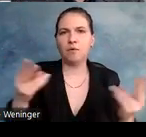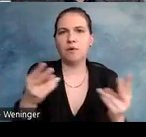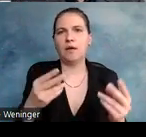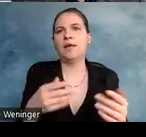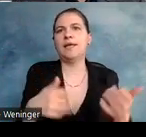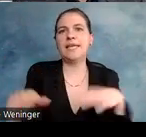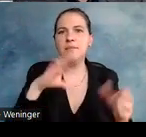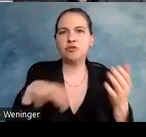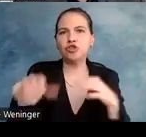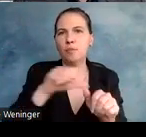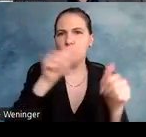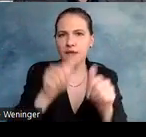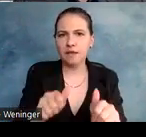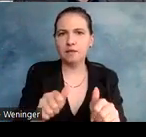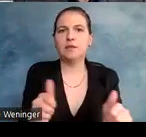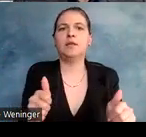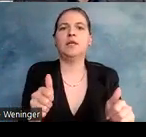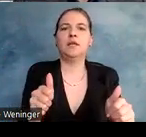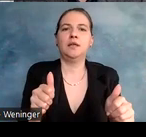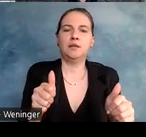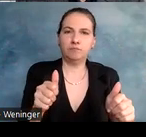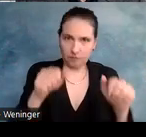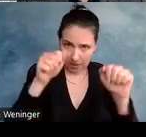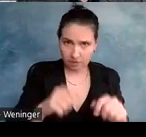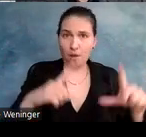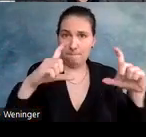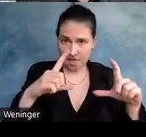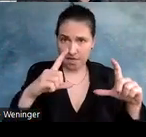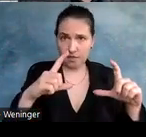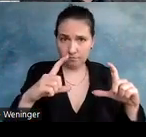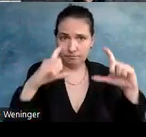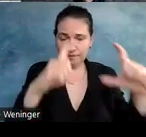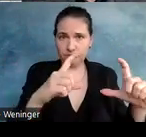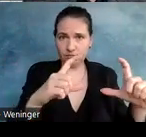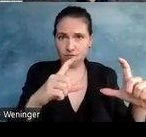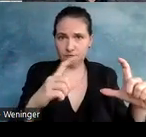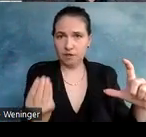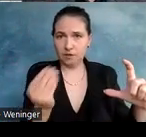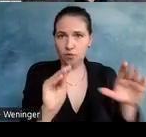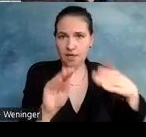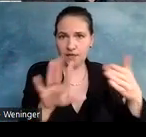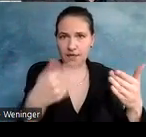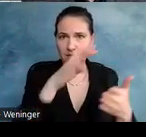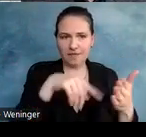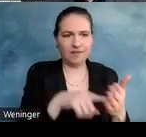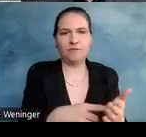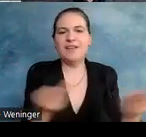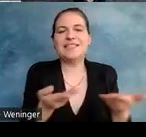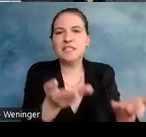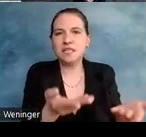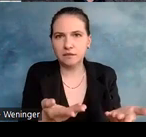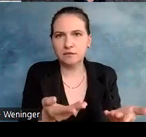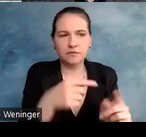sowas habe, dann auch wiederum natürlich als Bild einbinden, kurzen Alternativtext, nur was ist das, das ist ein